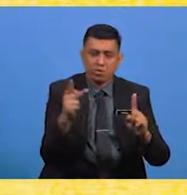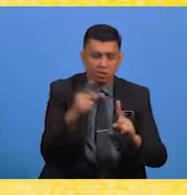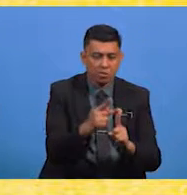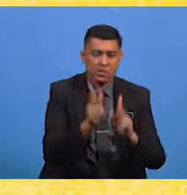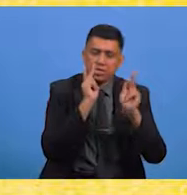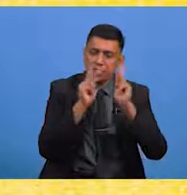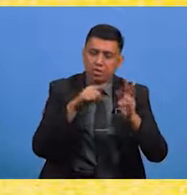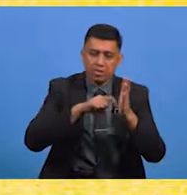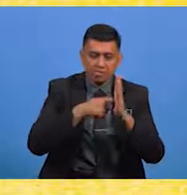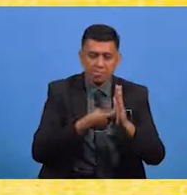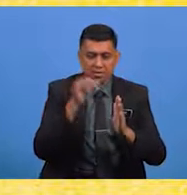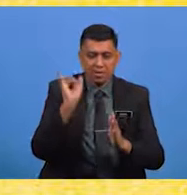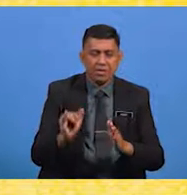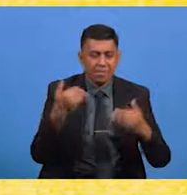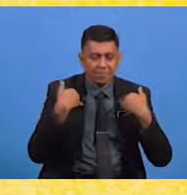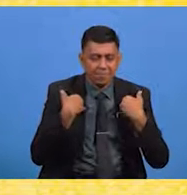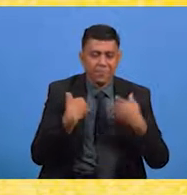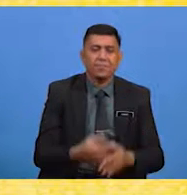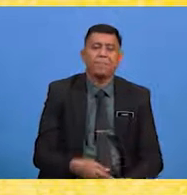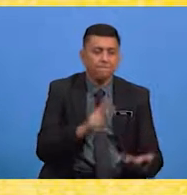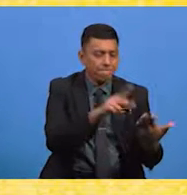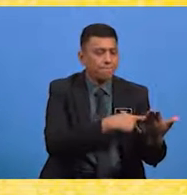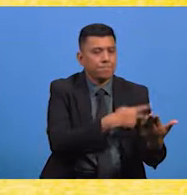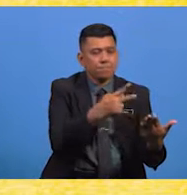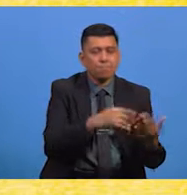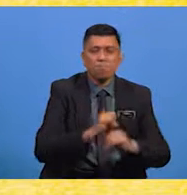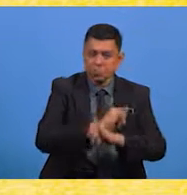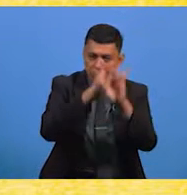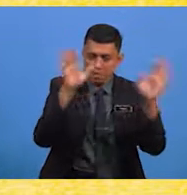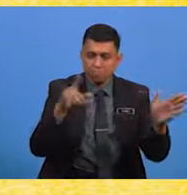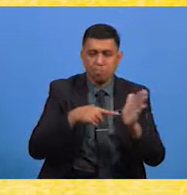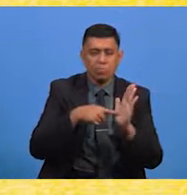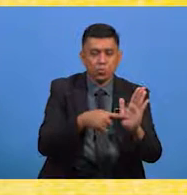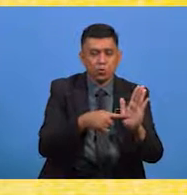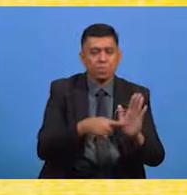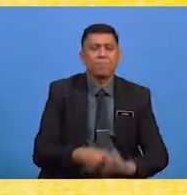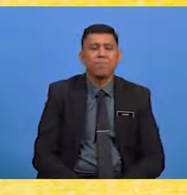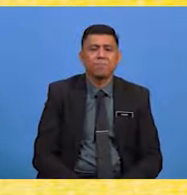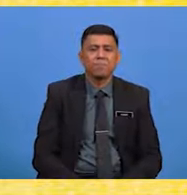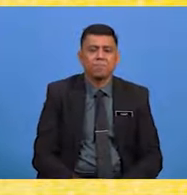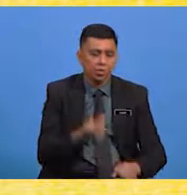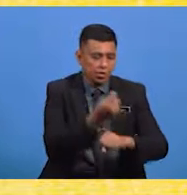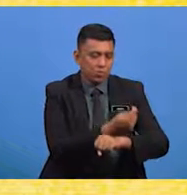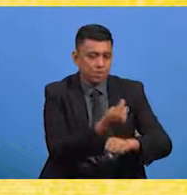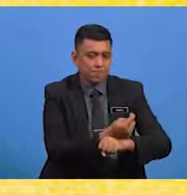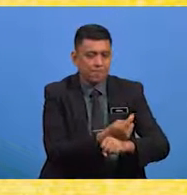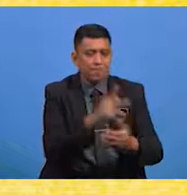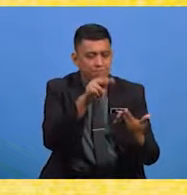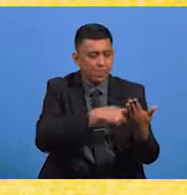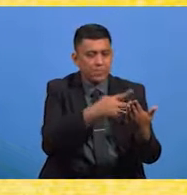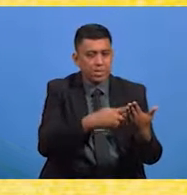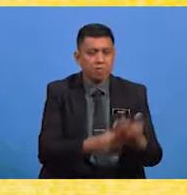kata kunci yang ada dalam pantun Jelas menunjukkan bahawa peranan pantun ini